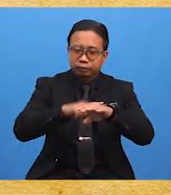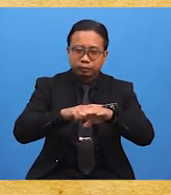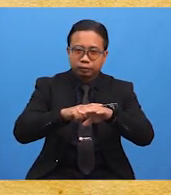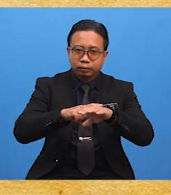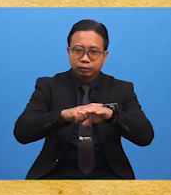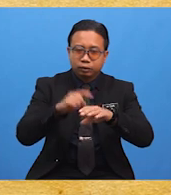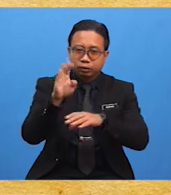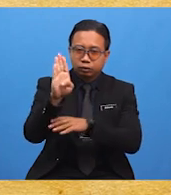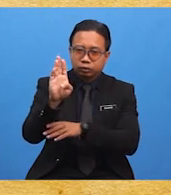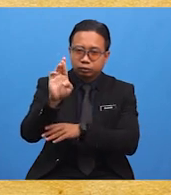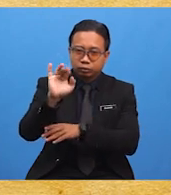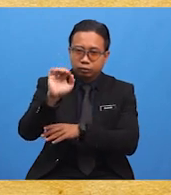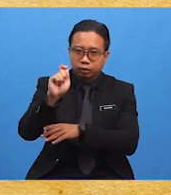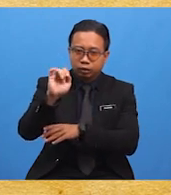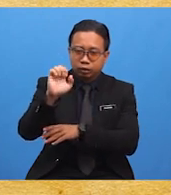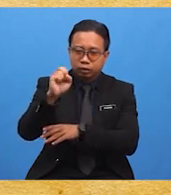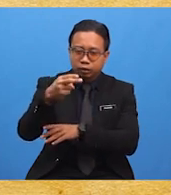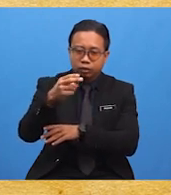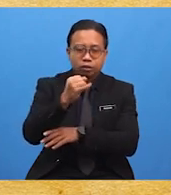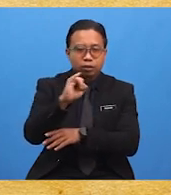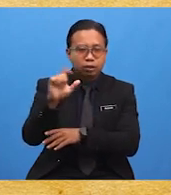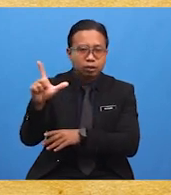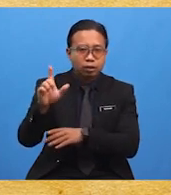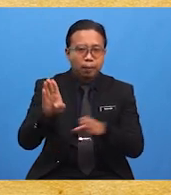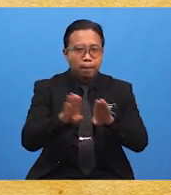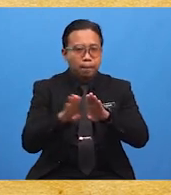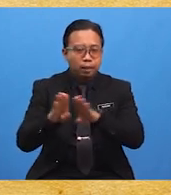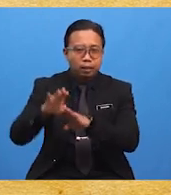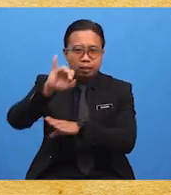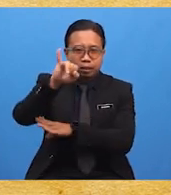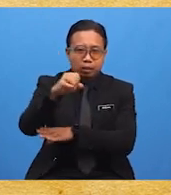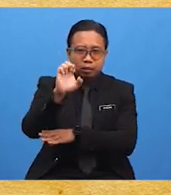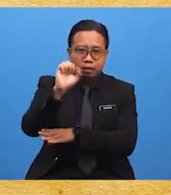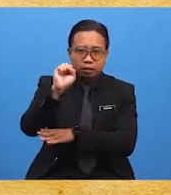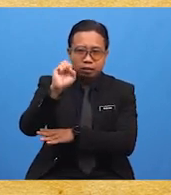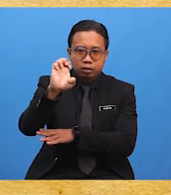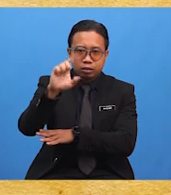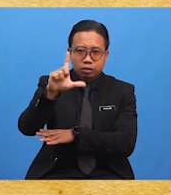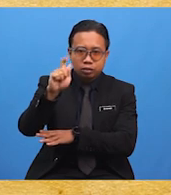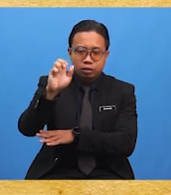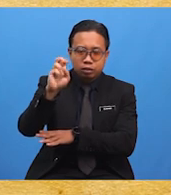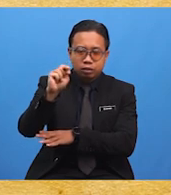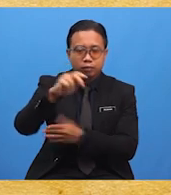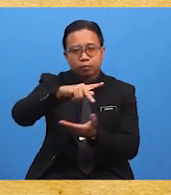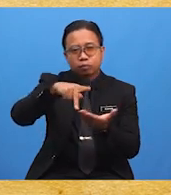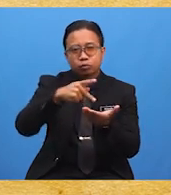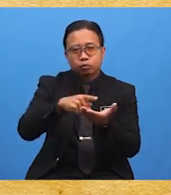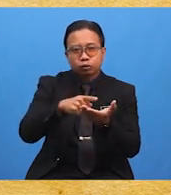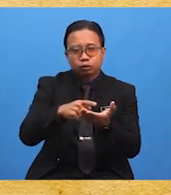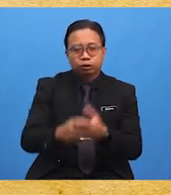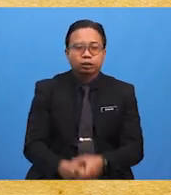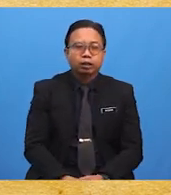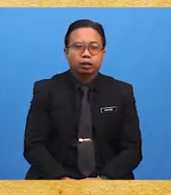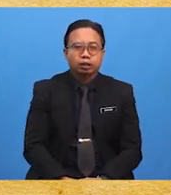pendadbiran British di sana ialah Bandar Jesserton yang merupakan pusat perdagangan